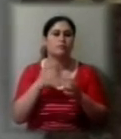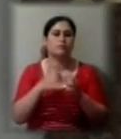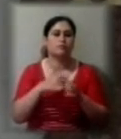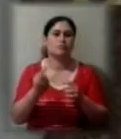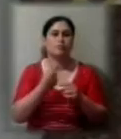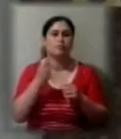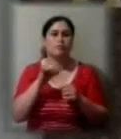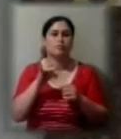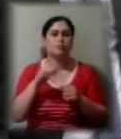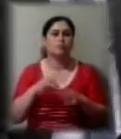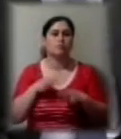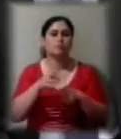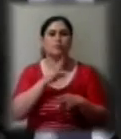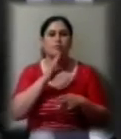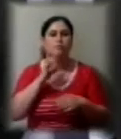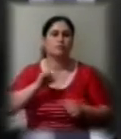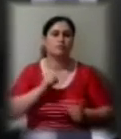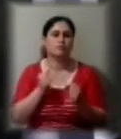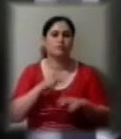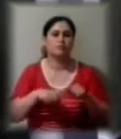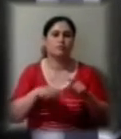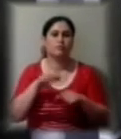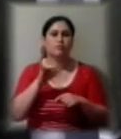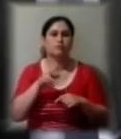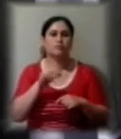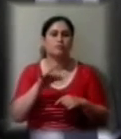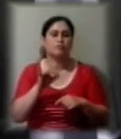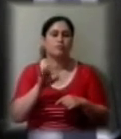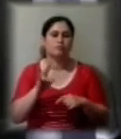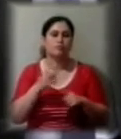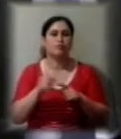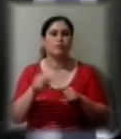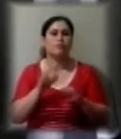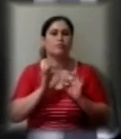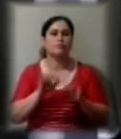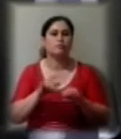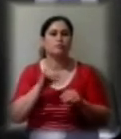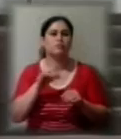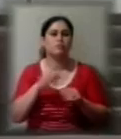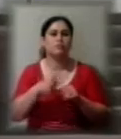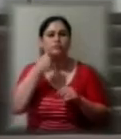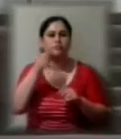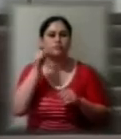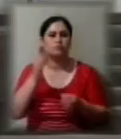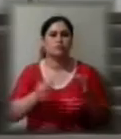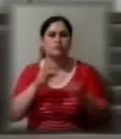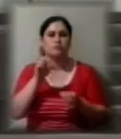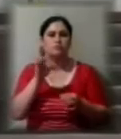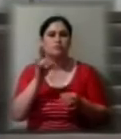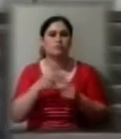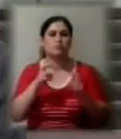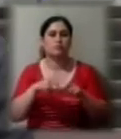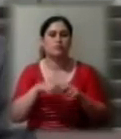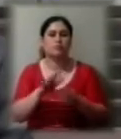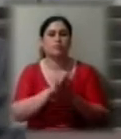приїхали мати, друзі та родичі Володимира Чебукіна. Вимагали пояснень з приводу вчорашнього судового засідання, де розглядали продовження міри